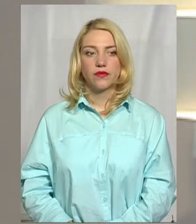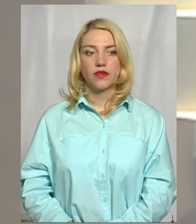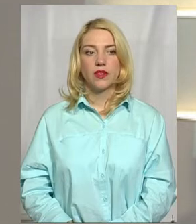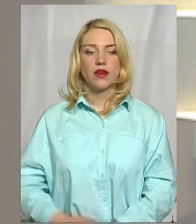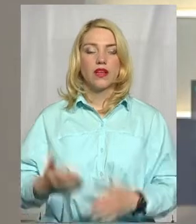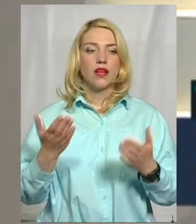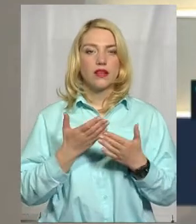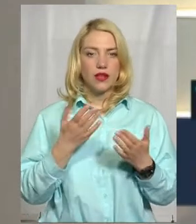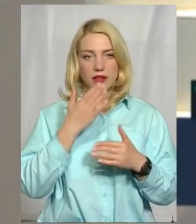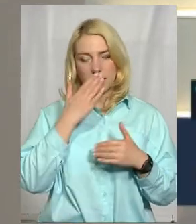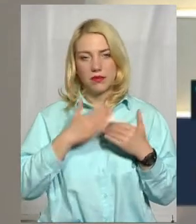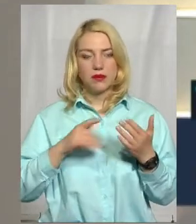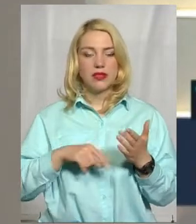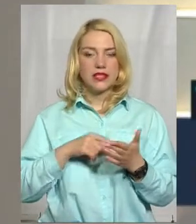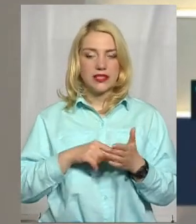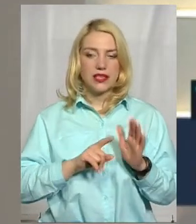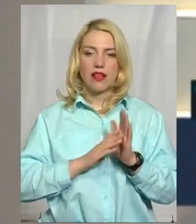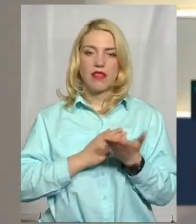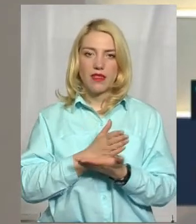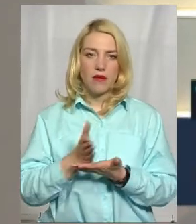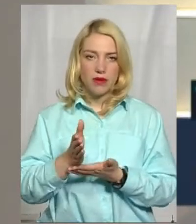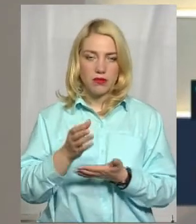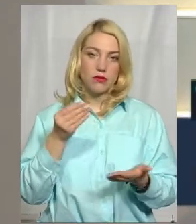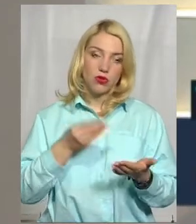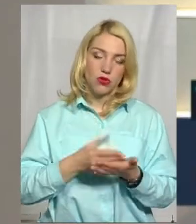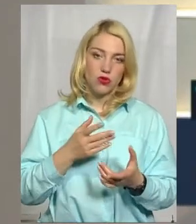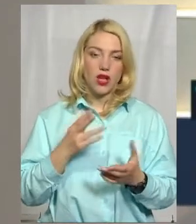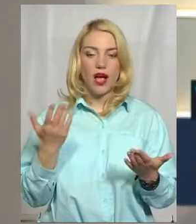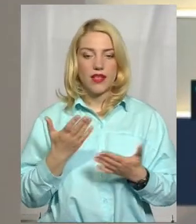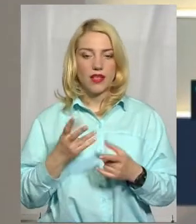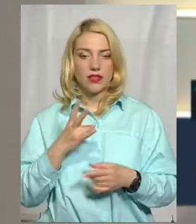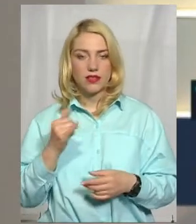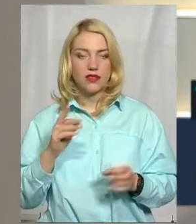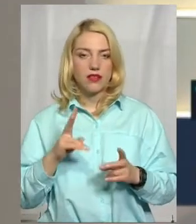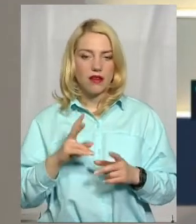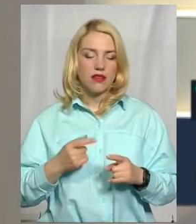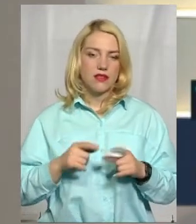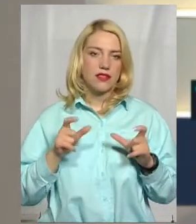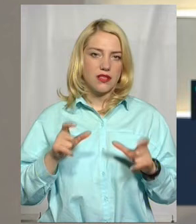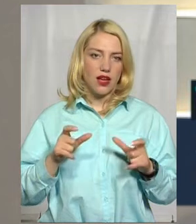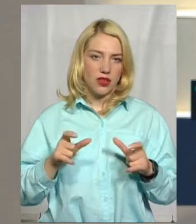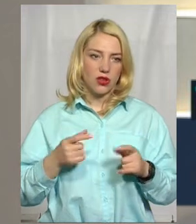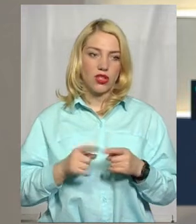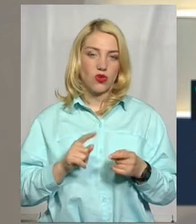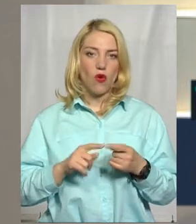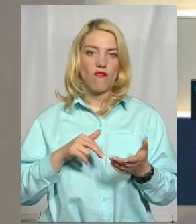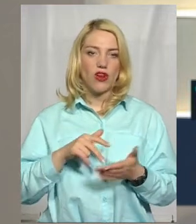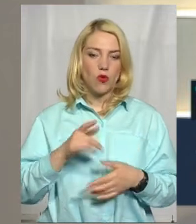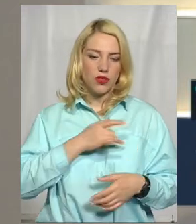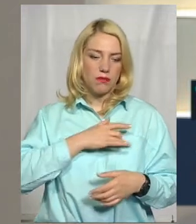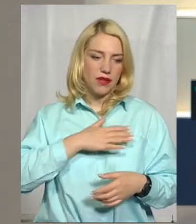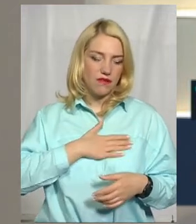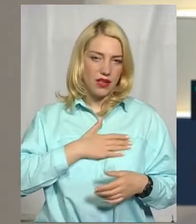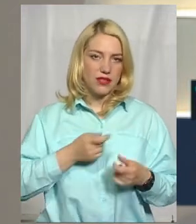Які приміські напрямки подорожчали, а які – ні. Як взагалі з карантину виходять приватні приміські перевізники і чи